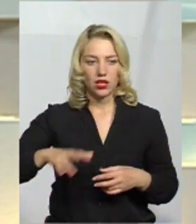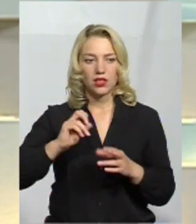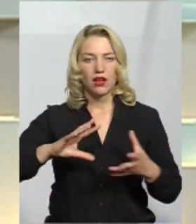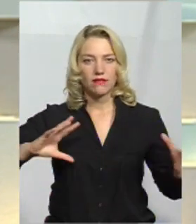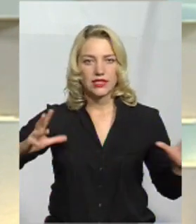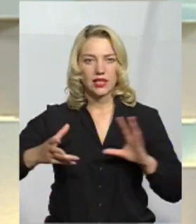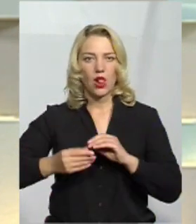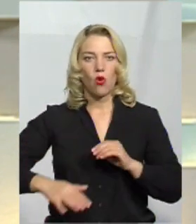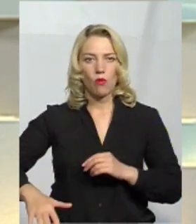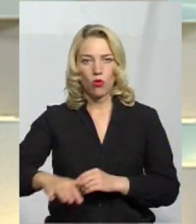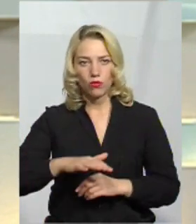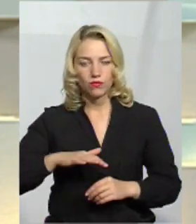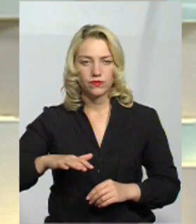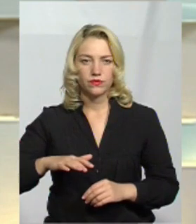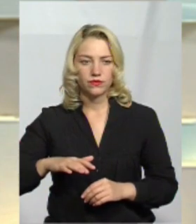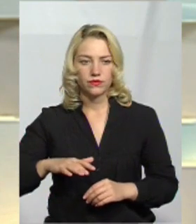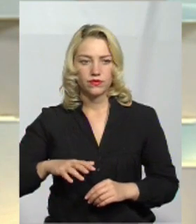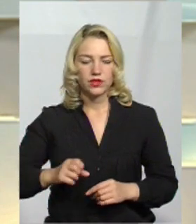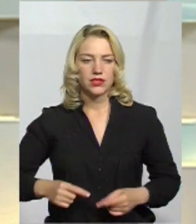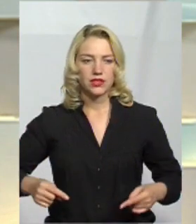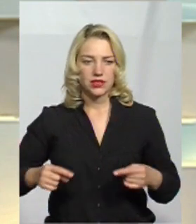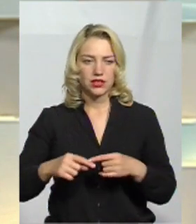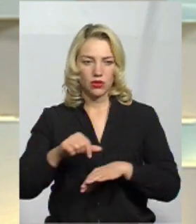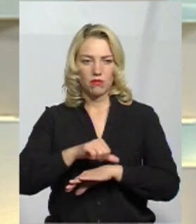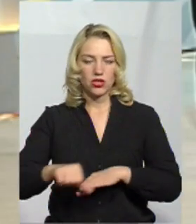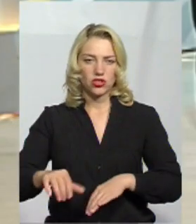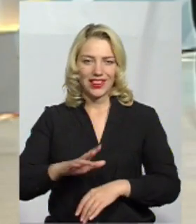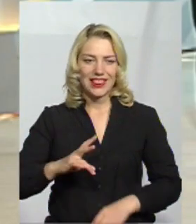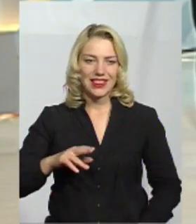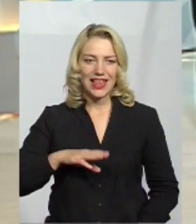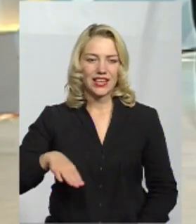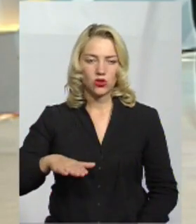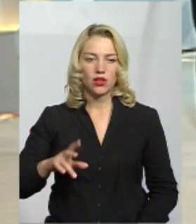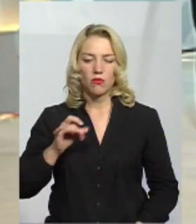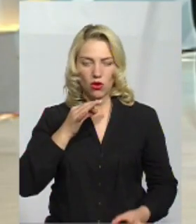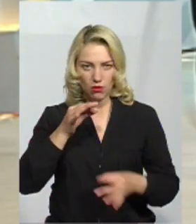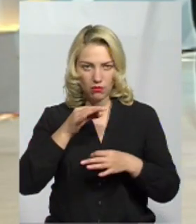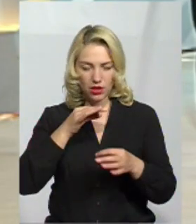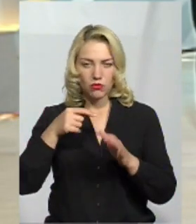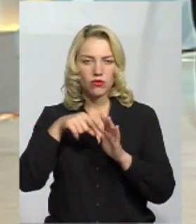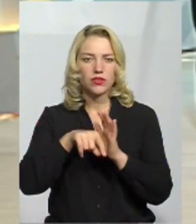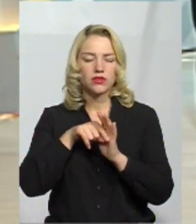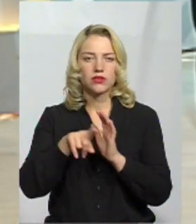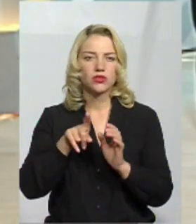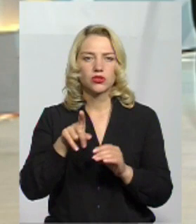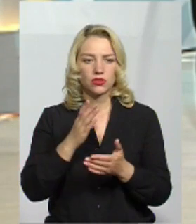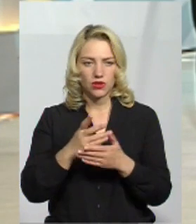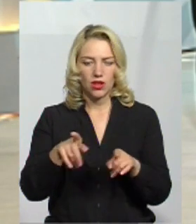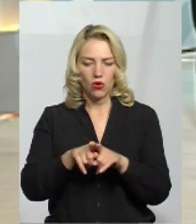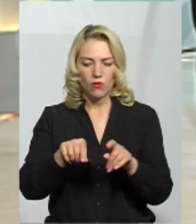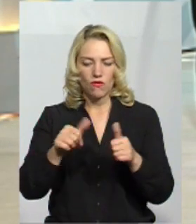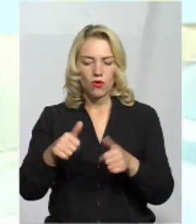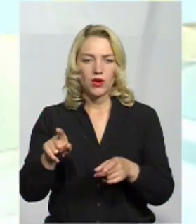цілому, згідно меж і територій. Про перемовини Ви маєте на увазі в тому форматі, в якому зараз вони